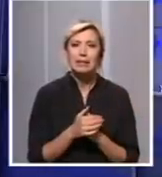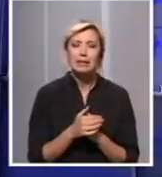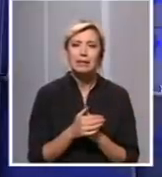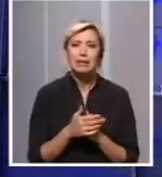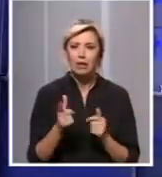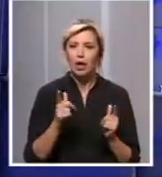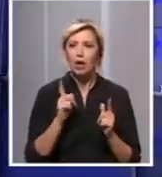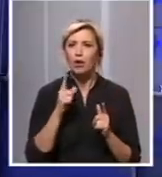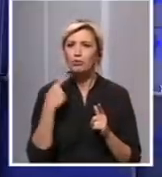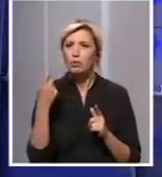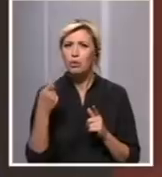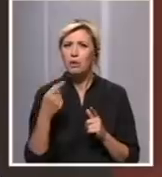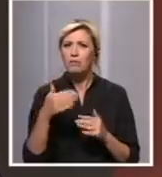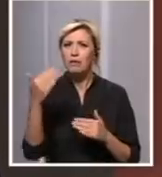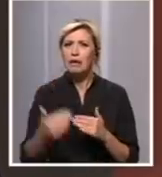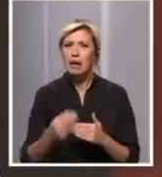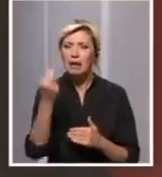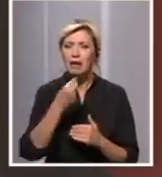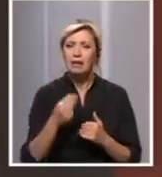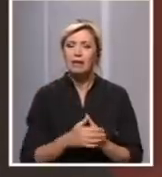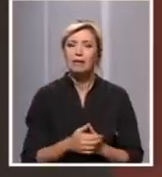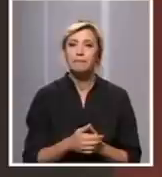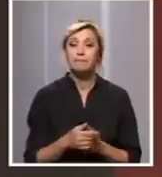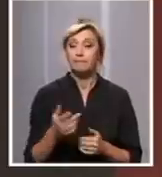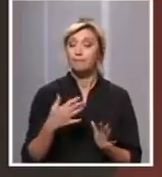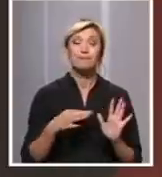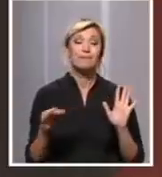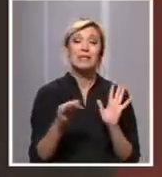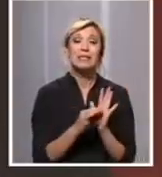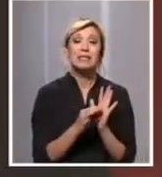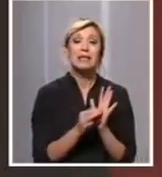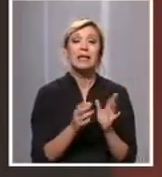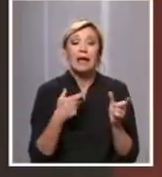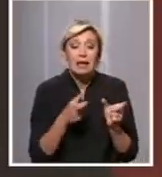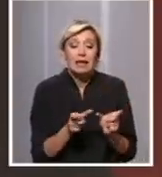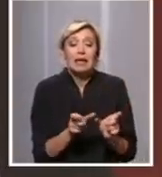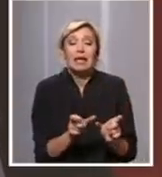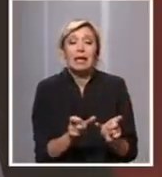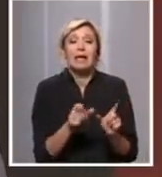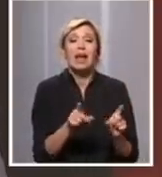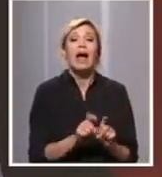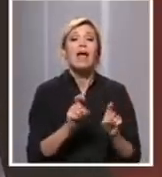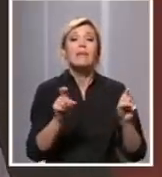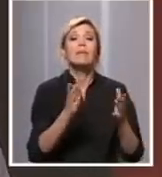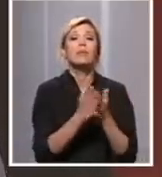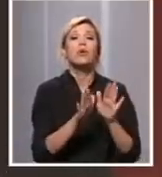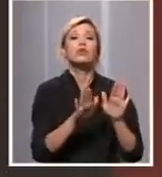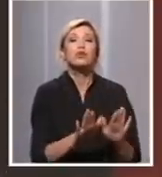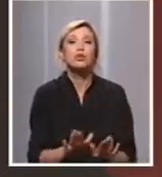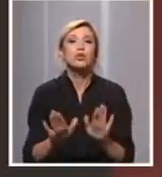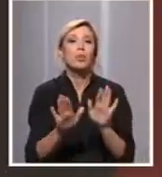bih volila i vas za življen. Naš cilj je da usporimo epidemiju. S obzirom da na ovaj način kada se